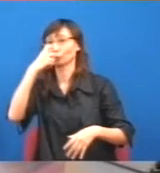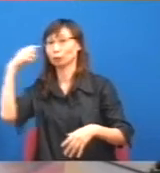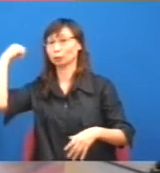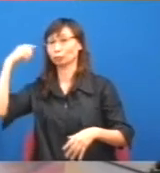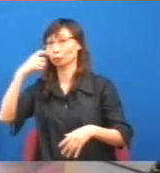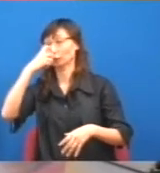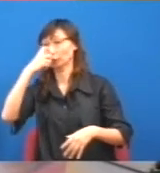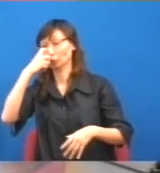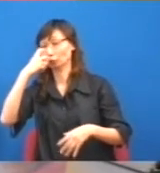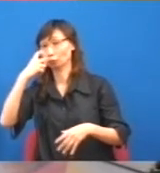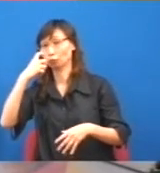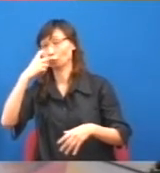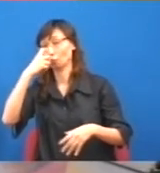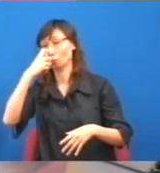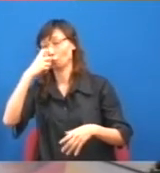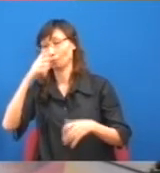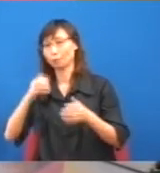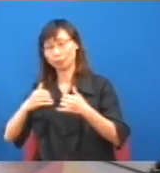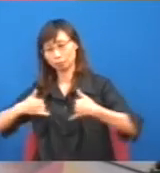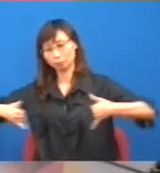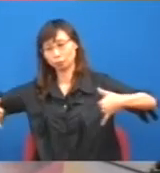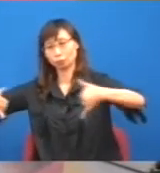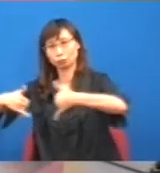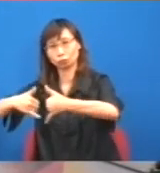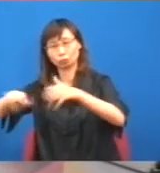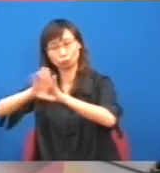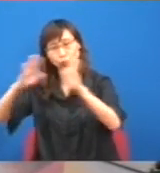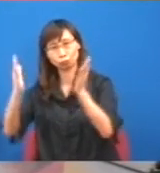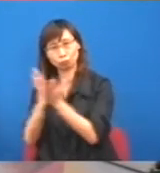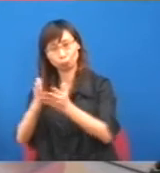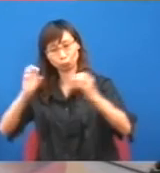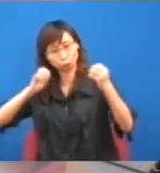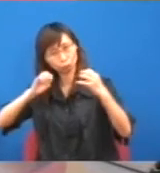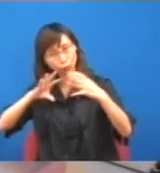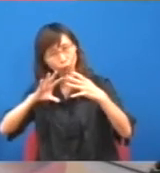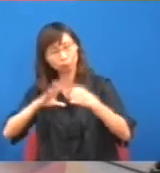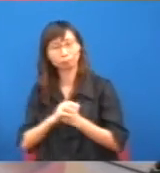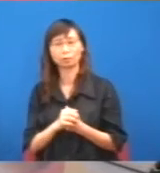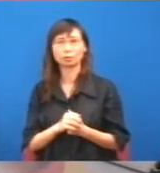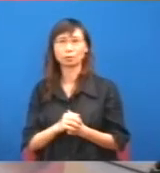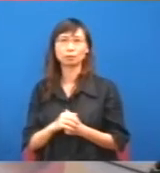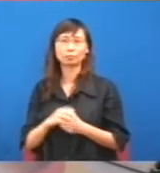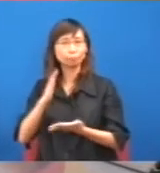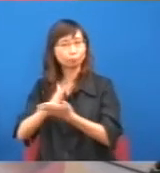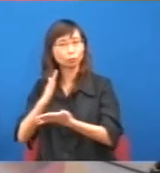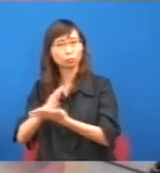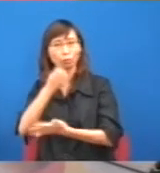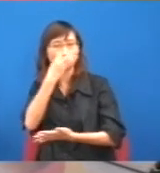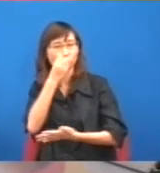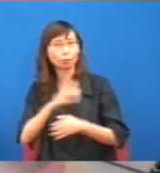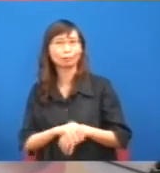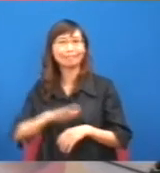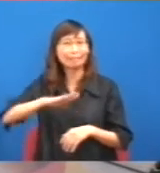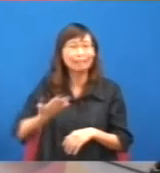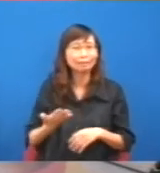沒有最低工資,他們是用集體談判員談出來的,現在的問題是,集體談判員是行駛在哪裏呢?就行駛在特首委